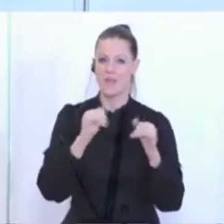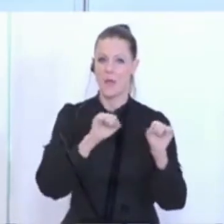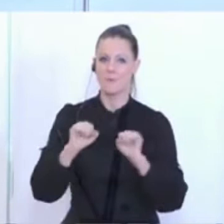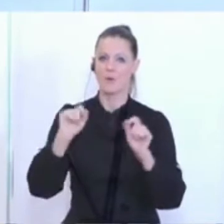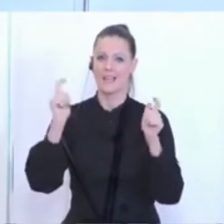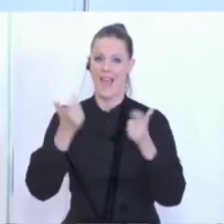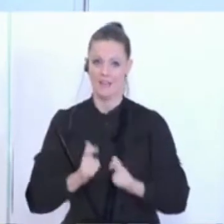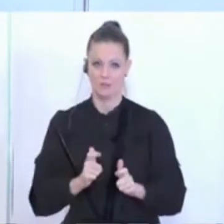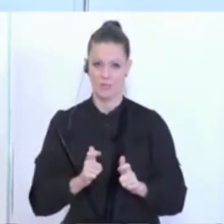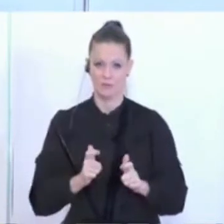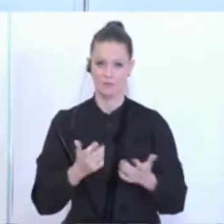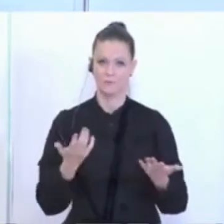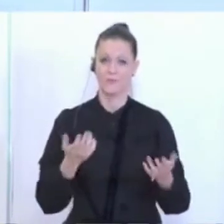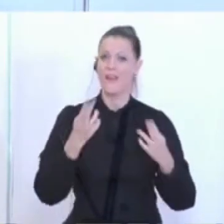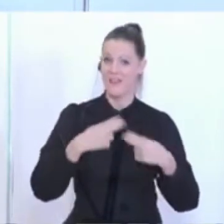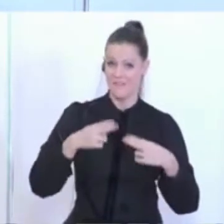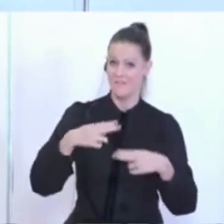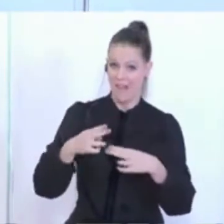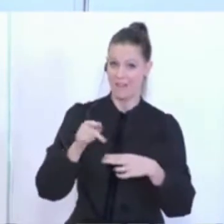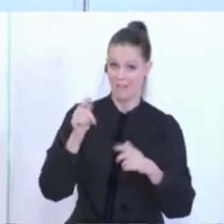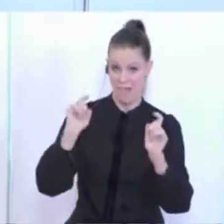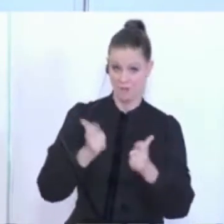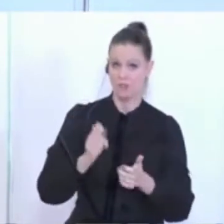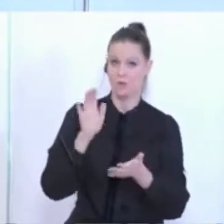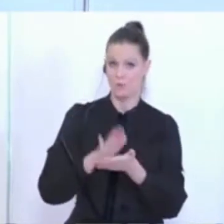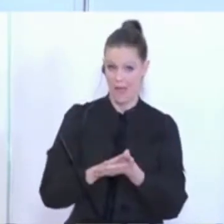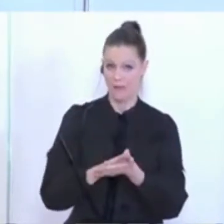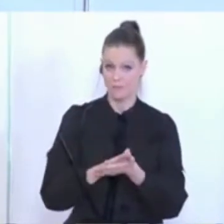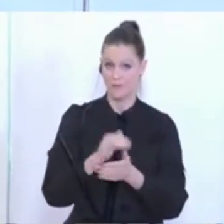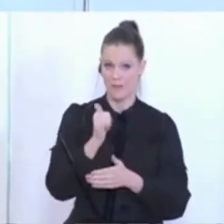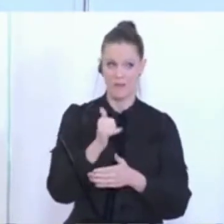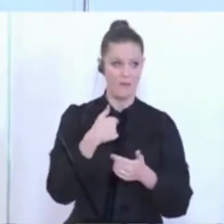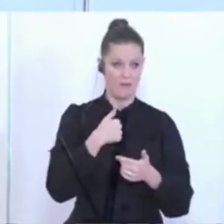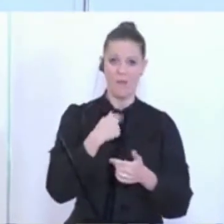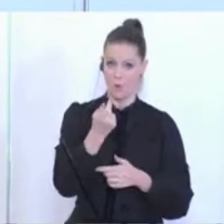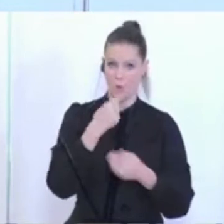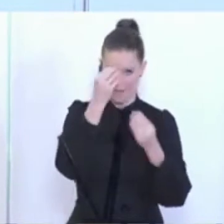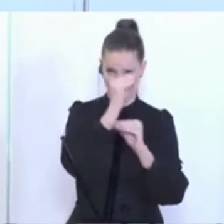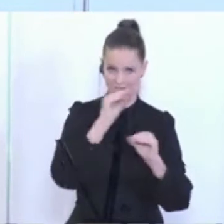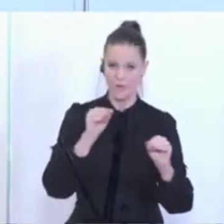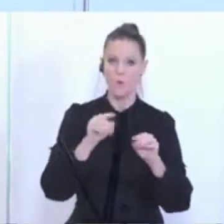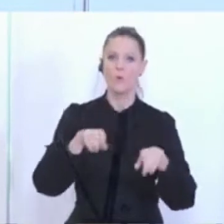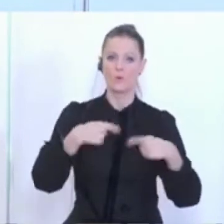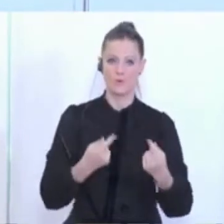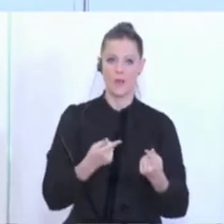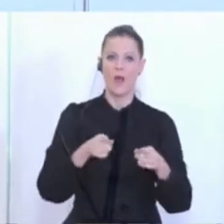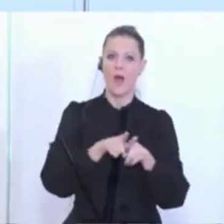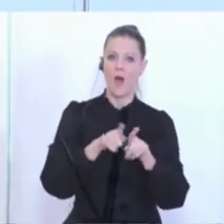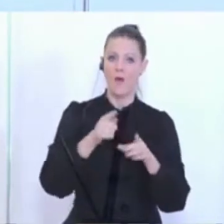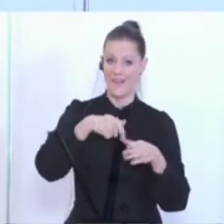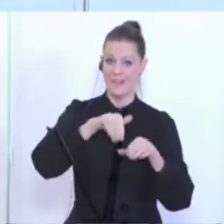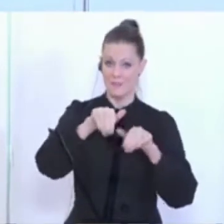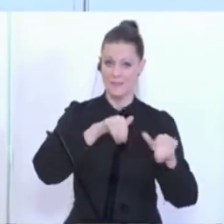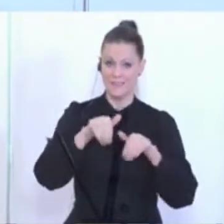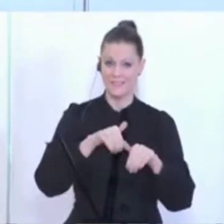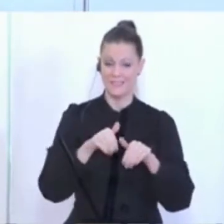Dass es das weiter geben wird, ist klar. Alles, was ich jetzt sage, und anschließend der Herr Innenminister wird sich darauf beziehen, dass